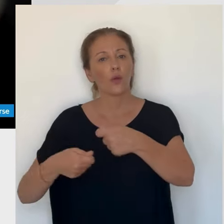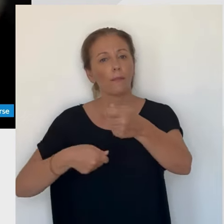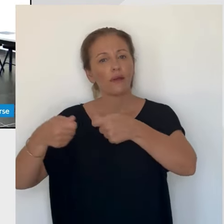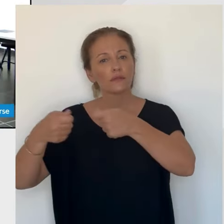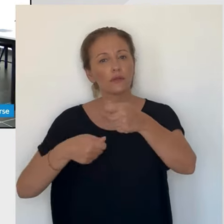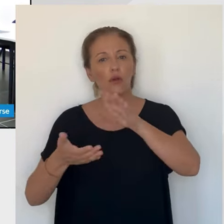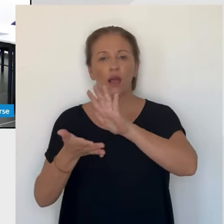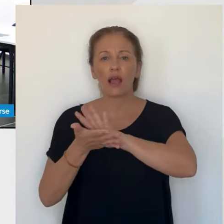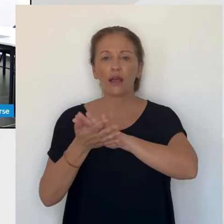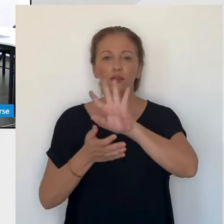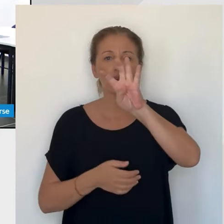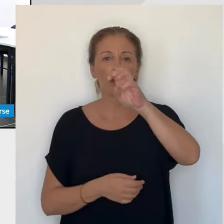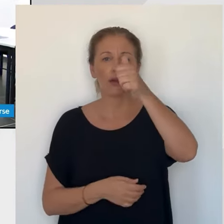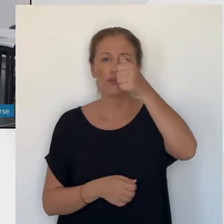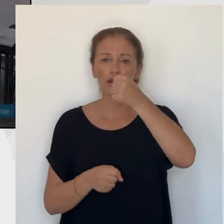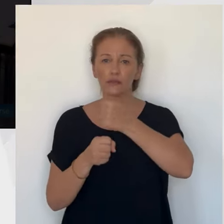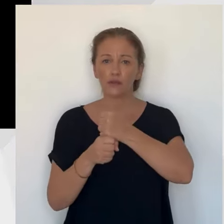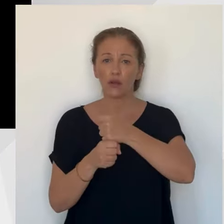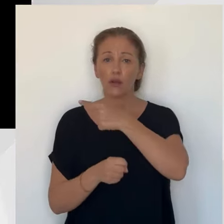au sein de son village et dans la région.